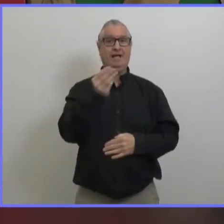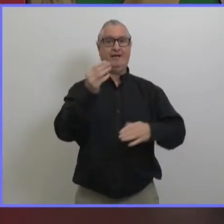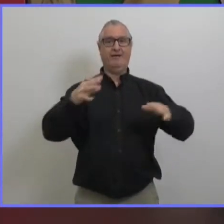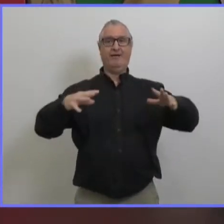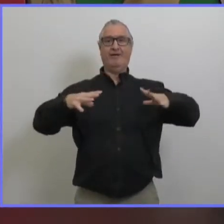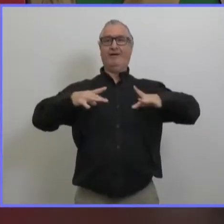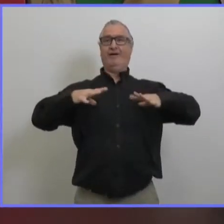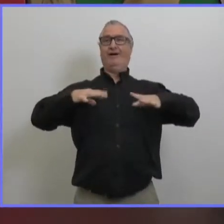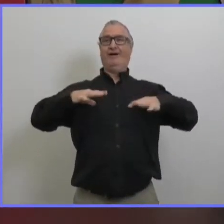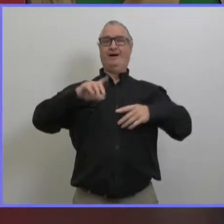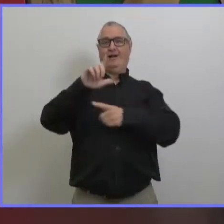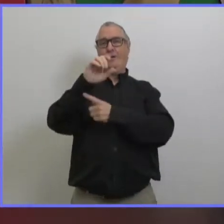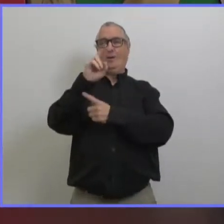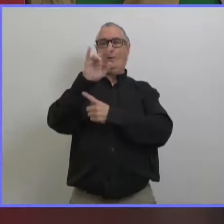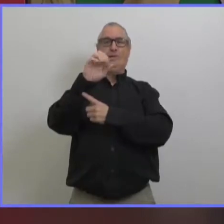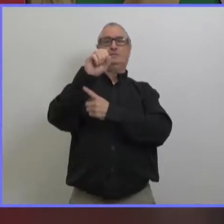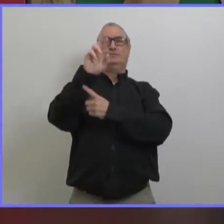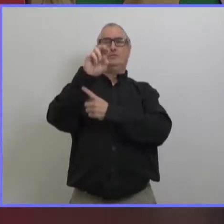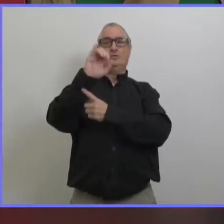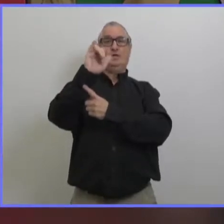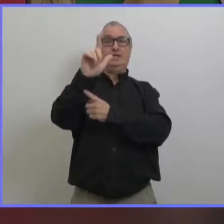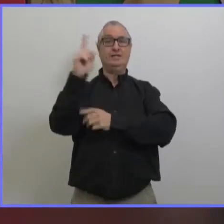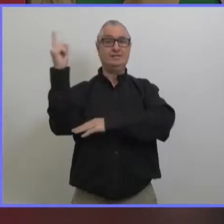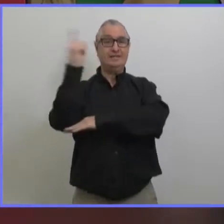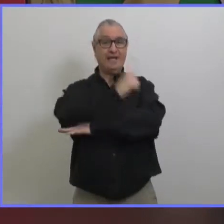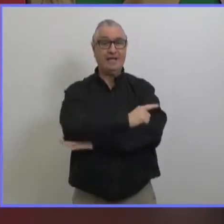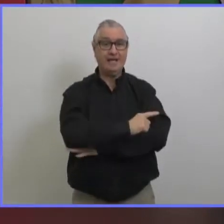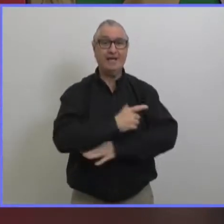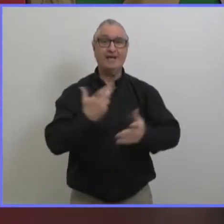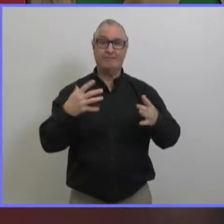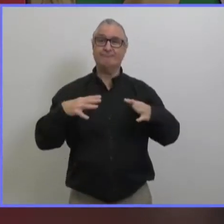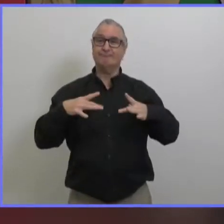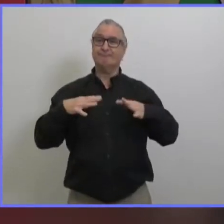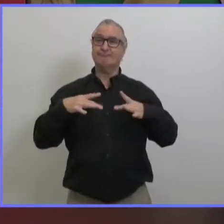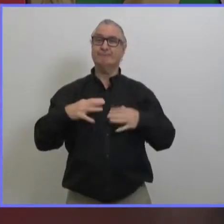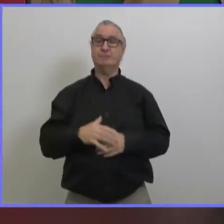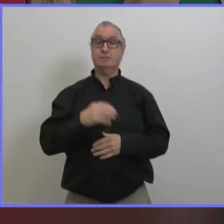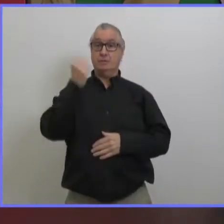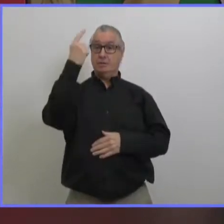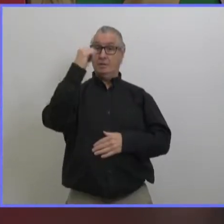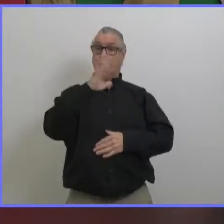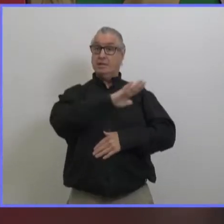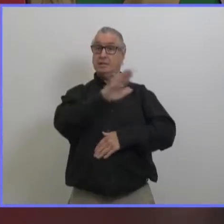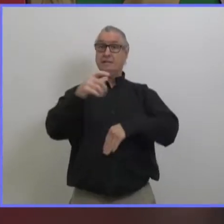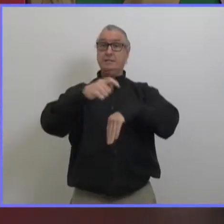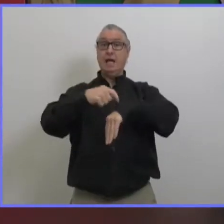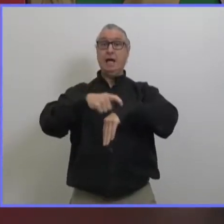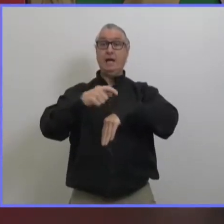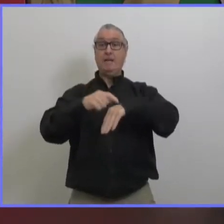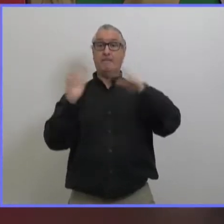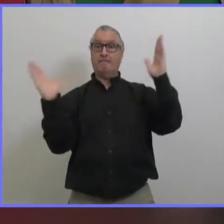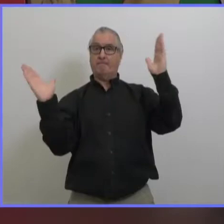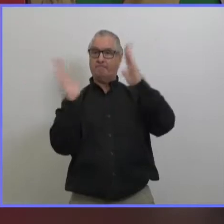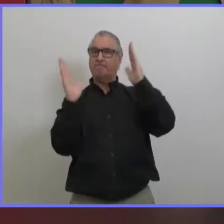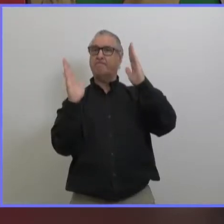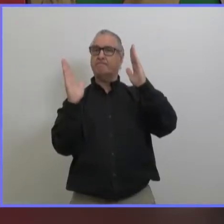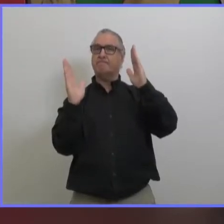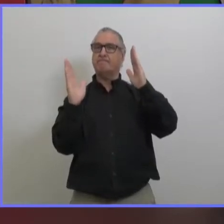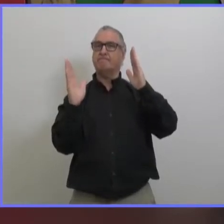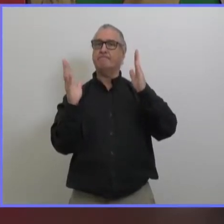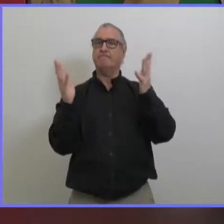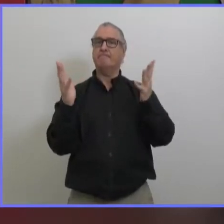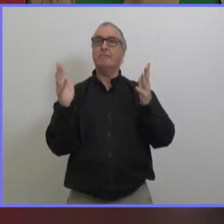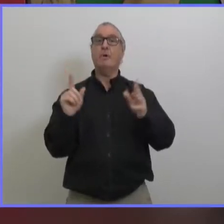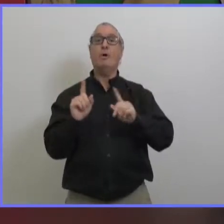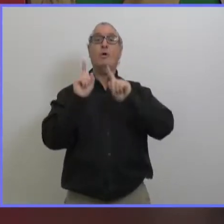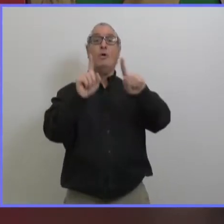donc il va y avoir certains sites de dépistage de l'ensemble de la province qui vont avoir des heures d'ouverture réduite donc s'il vous plaît vérifier quelles sont les heures d